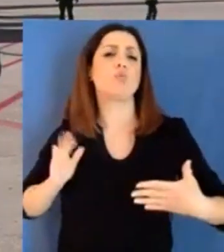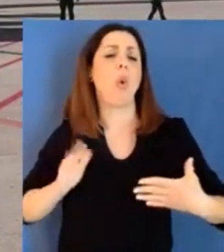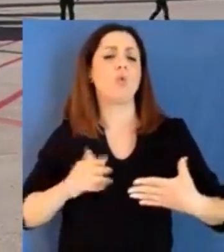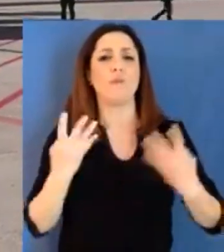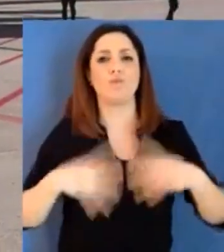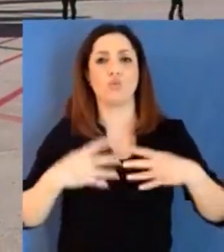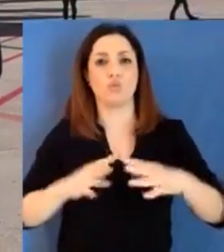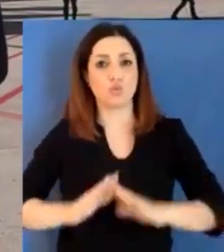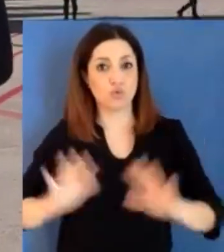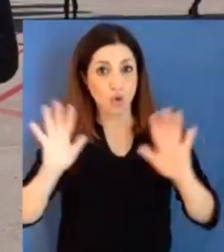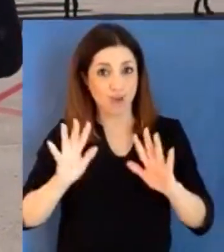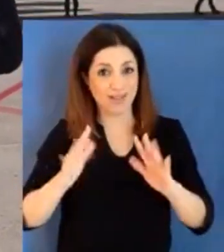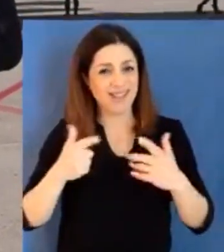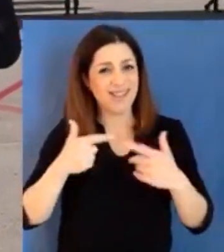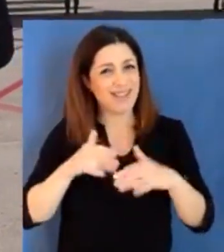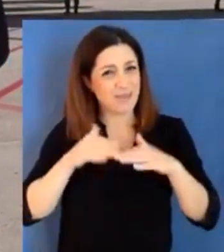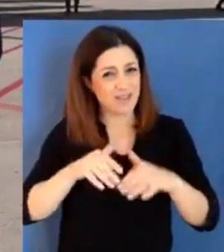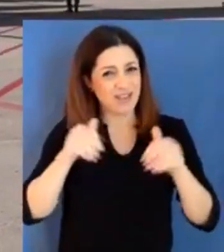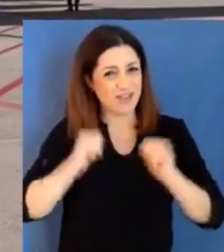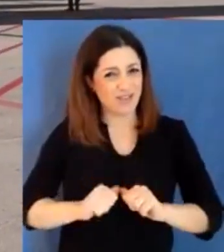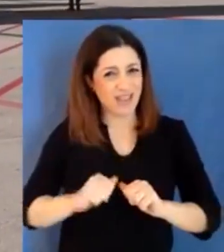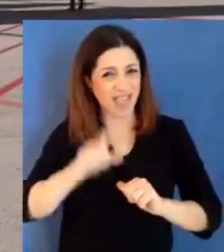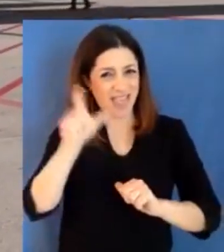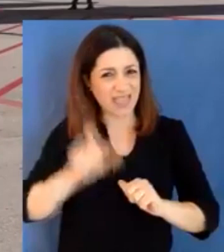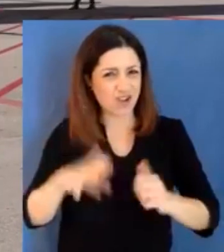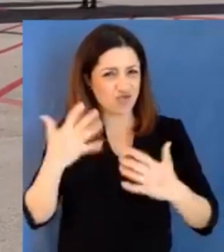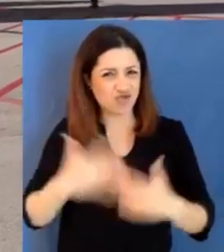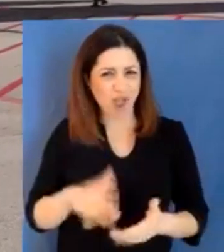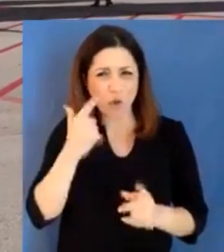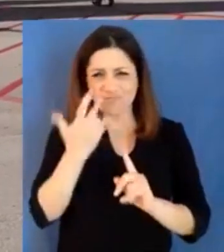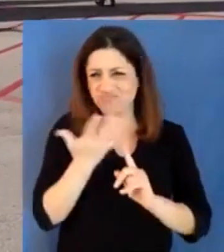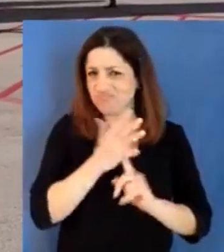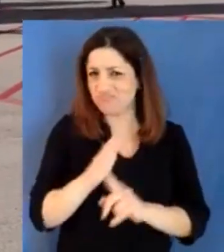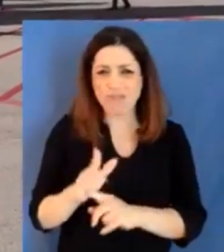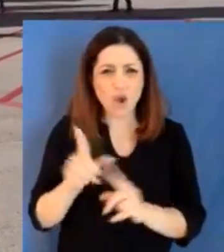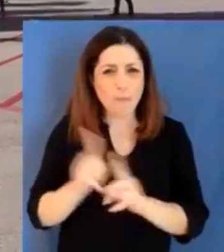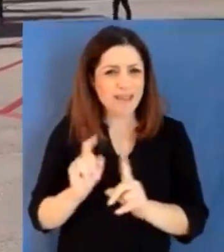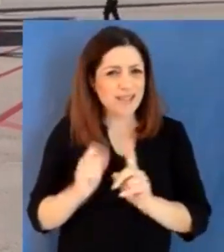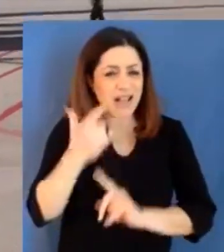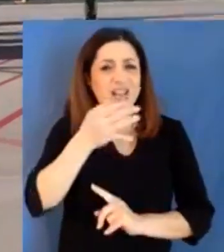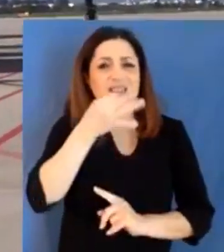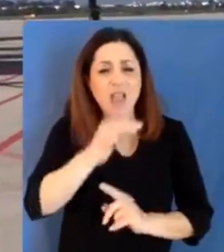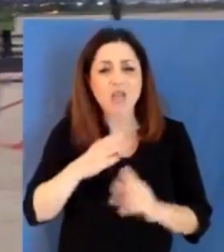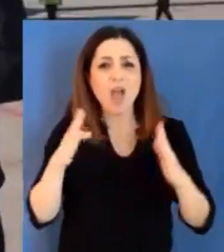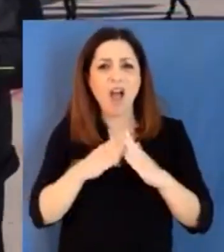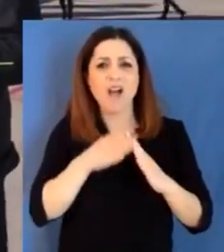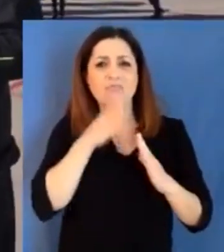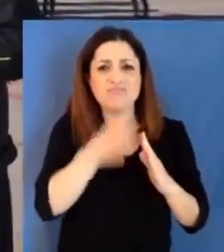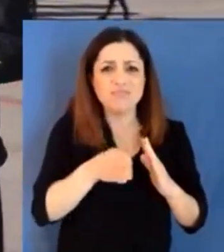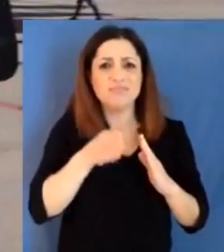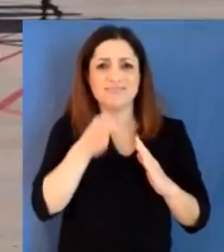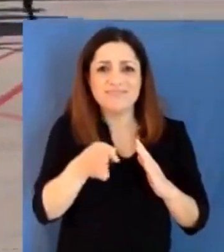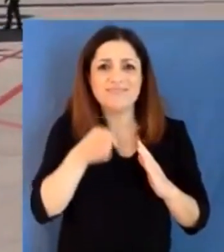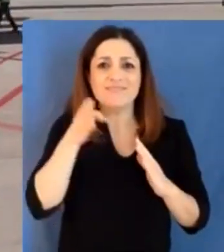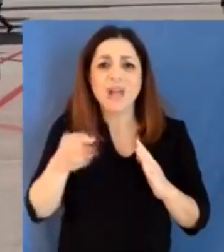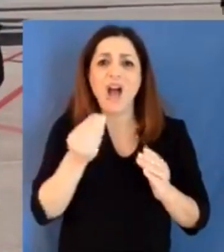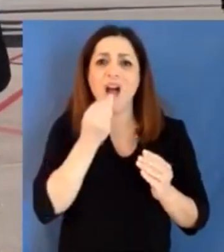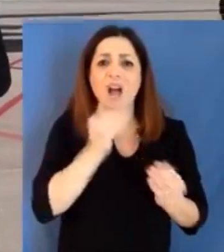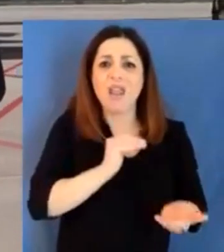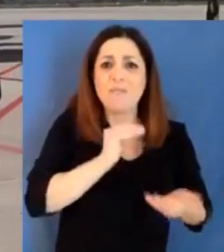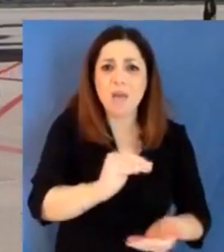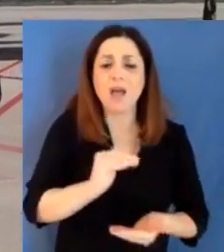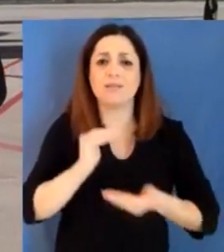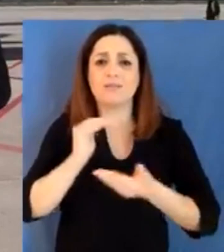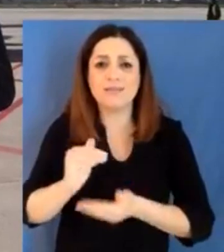a casa a consegnare gli alimenti, i medicinali, ma sono anche coloro che grazie alla loro